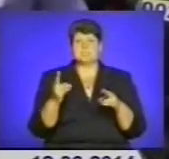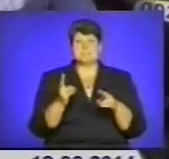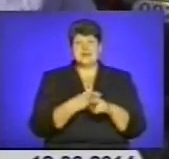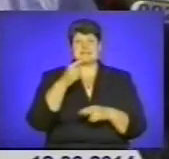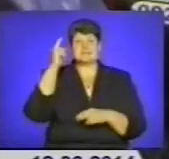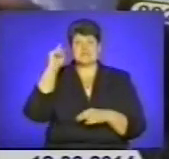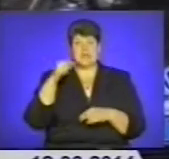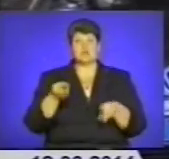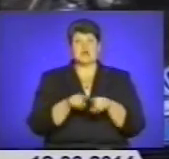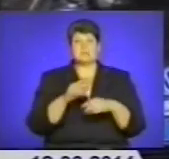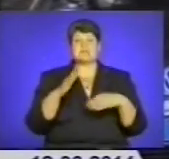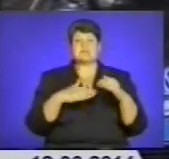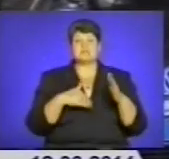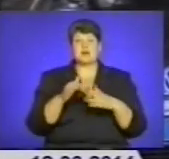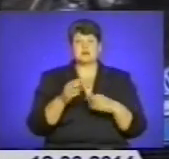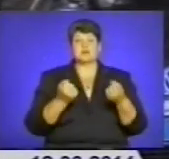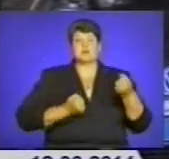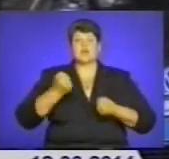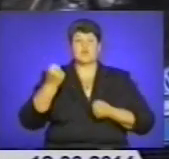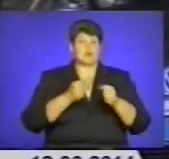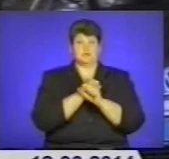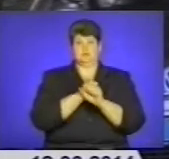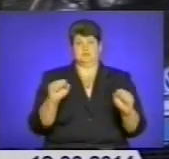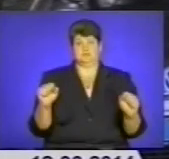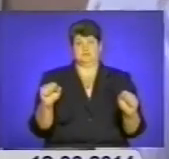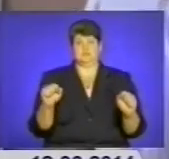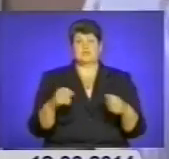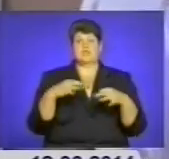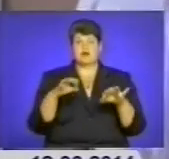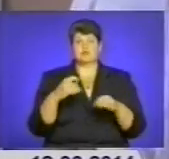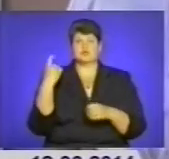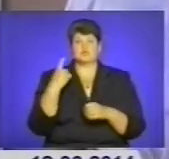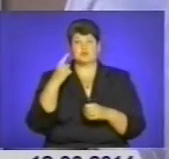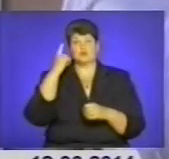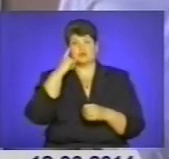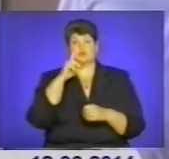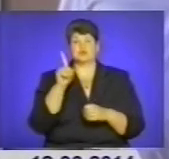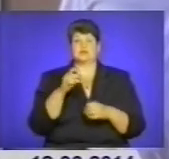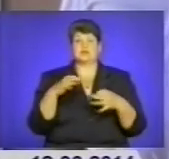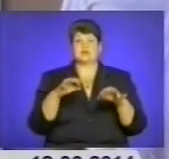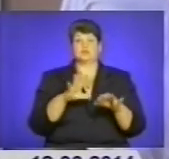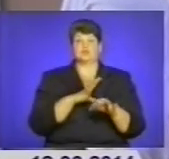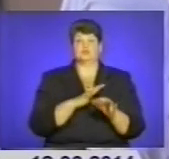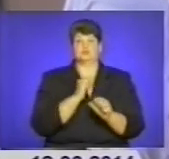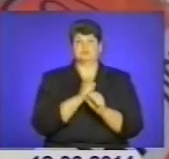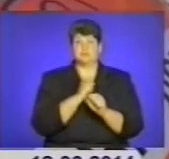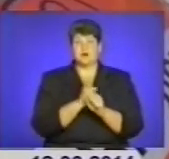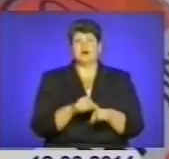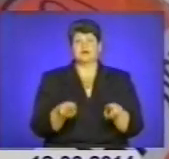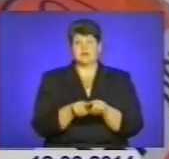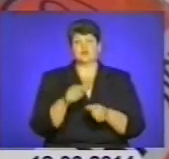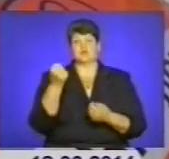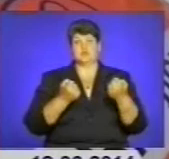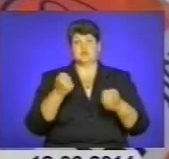знань, як і без практичних навичок керувати транспортом неможливо. В автогосподарств відбавлять не тільки про те, аби транспорт був справний, а й про те, щоб водії були